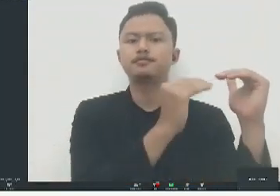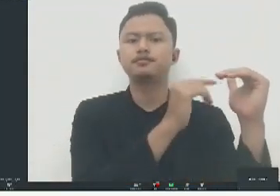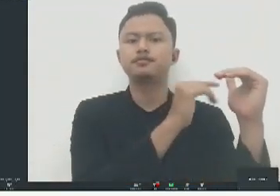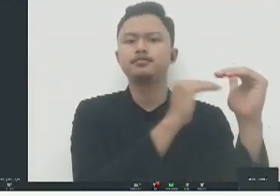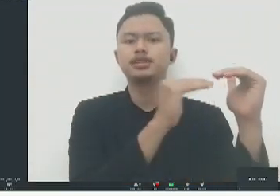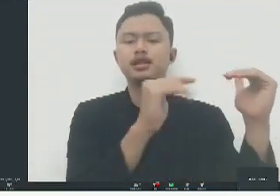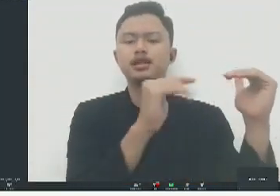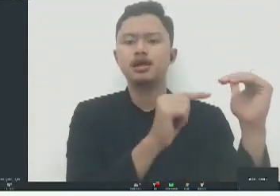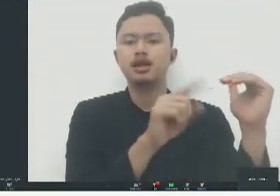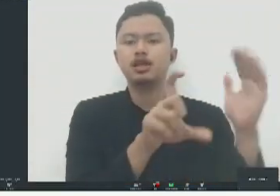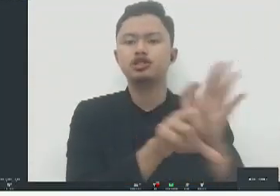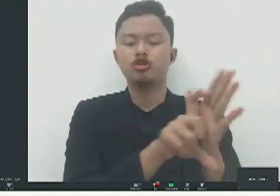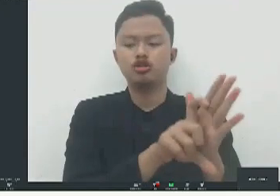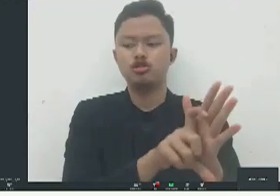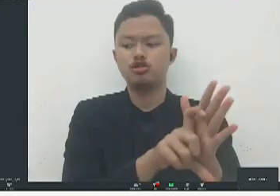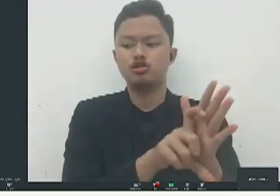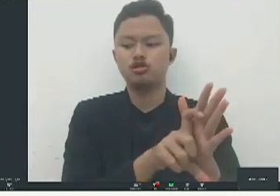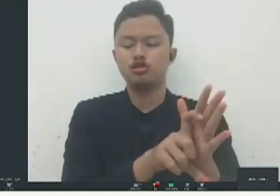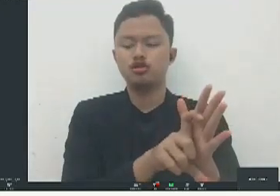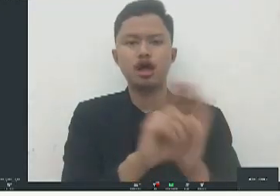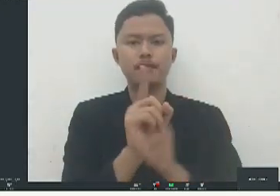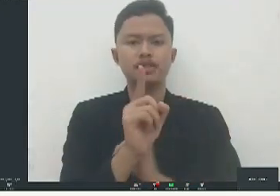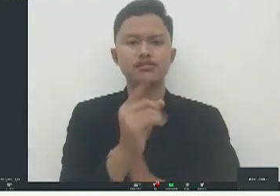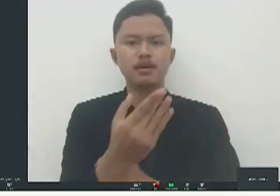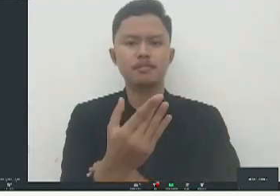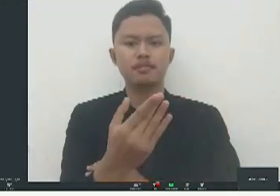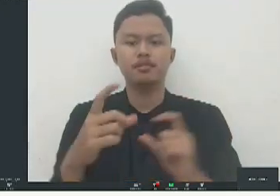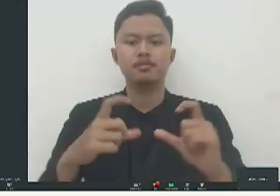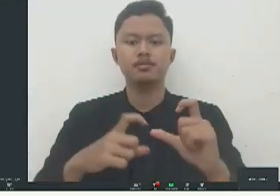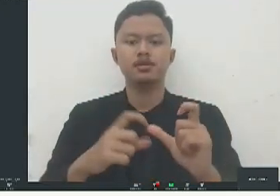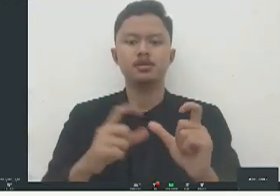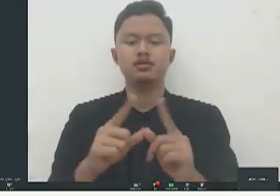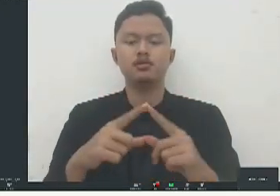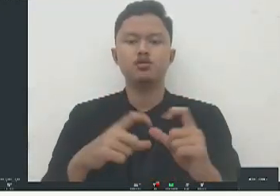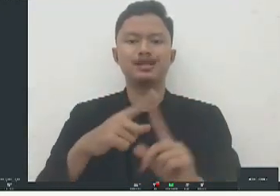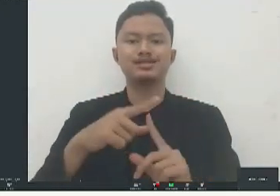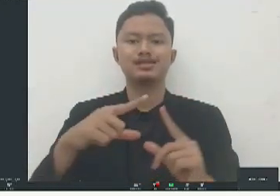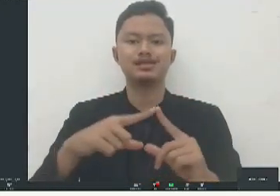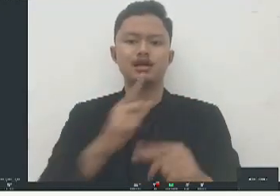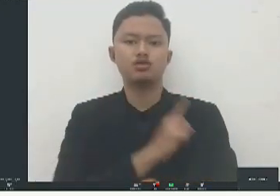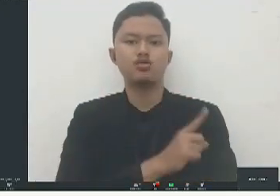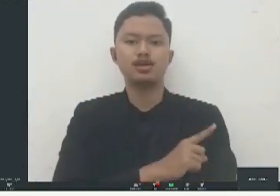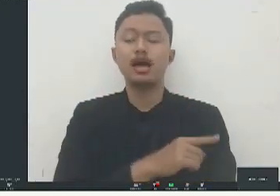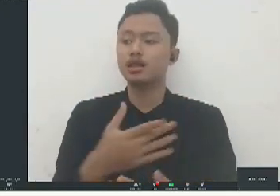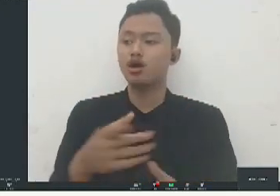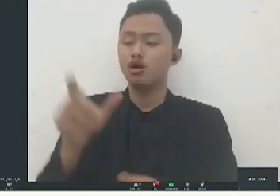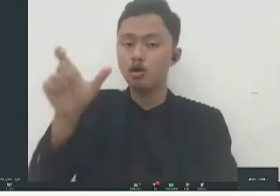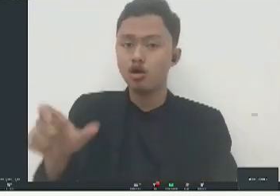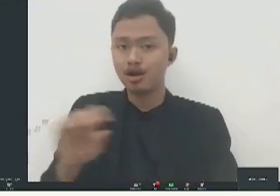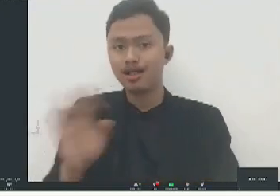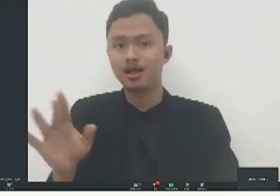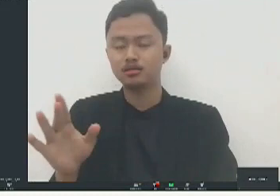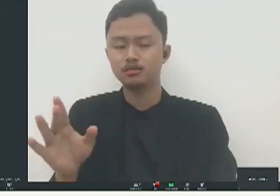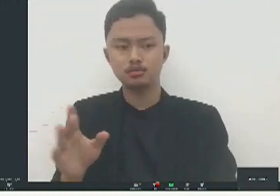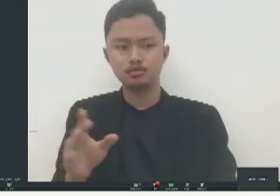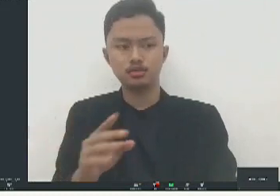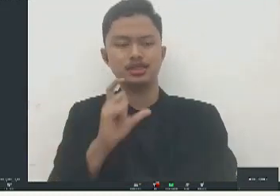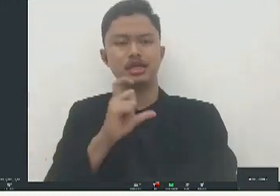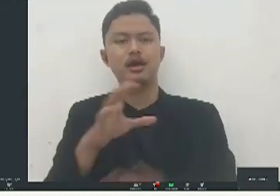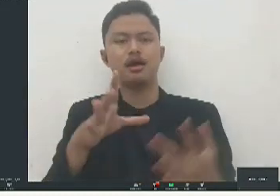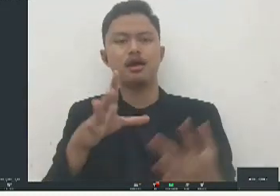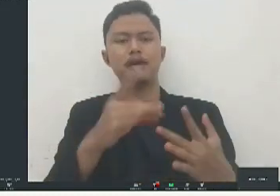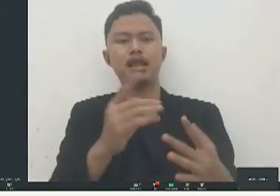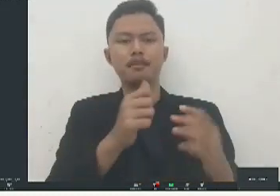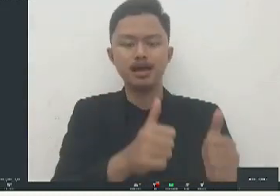contoh lah ya buat terutama buat swasta atau buat pihak-pihak yang lain gitu ya untuk bagaimana melakukan rekrutmen yang baik jadi kita berharap